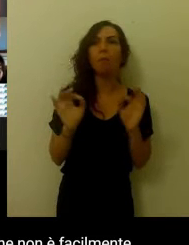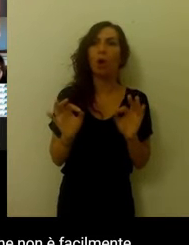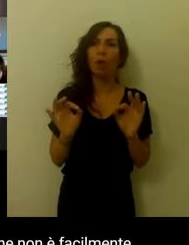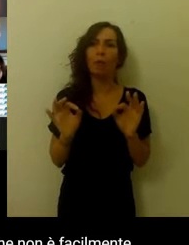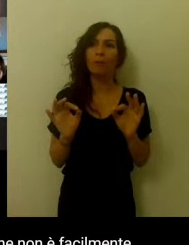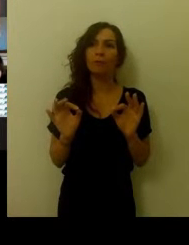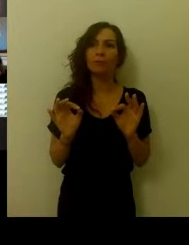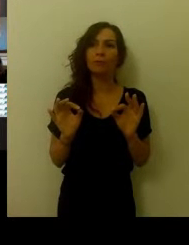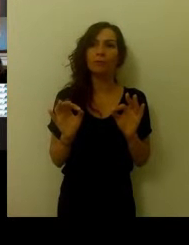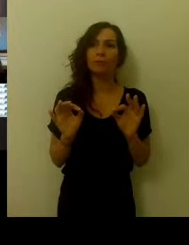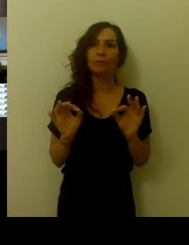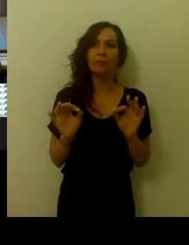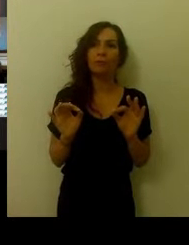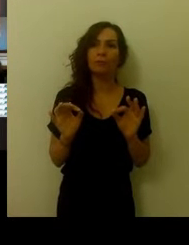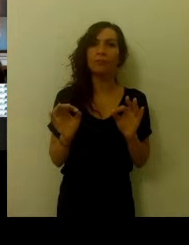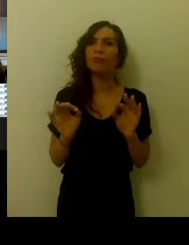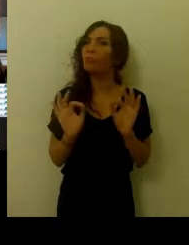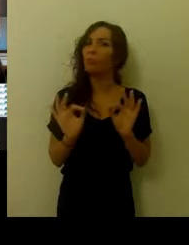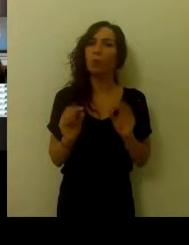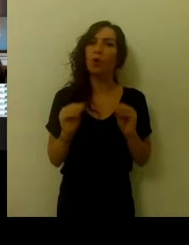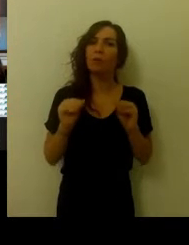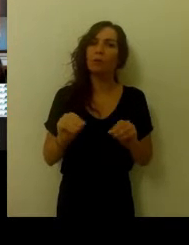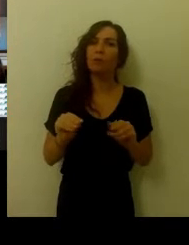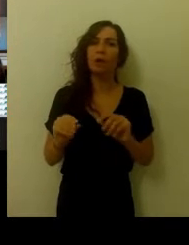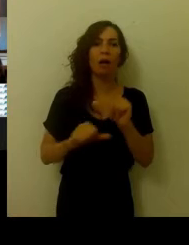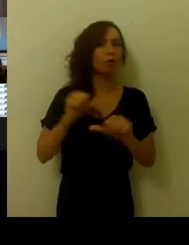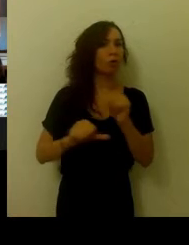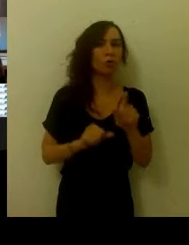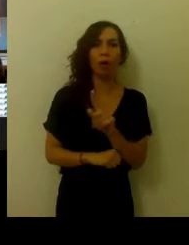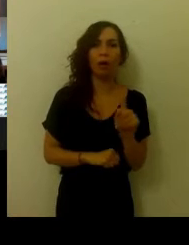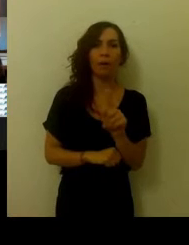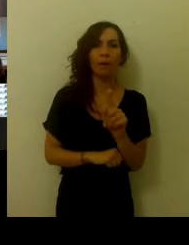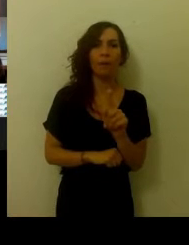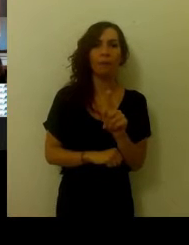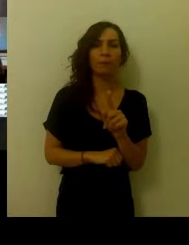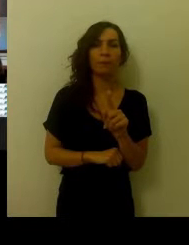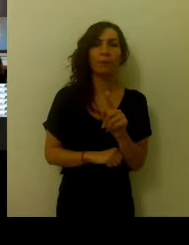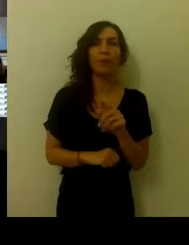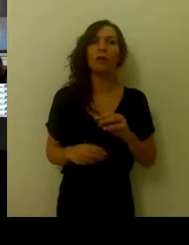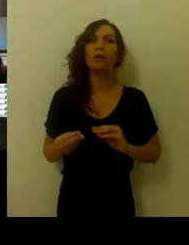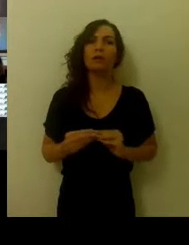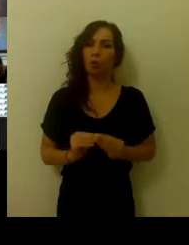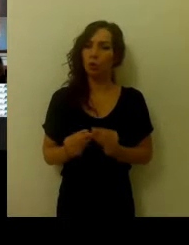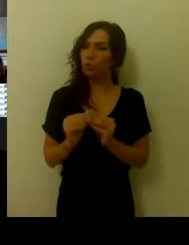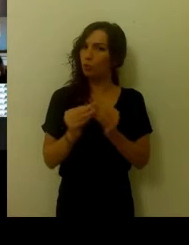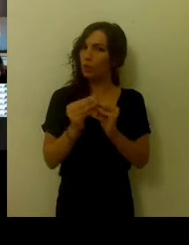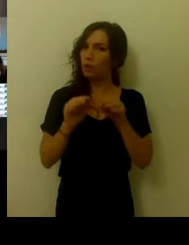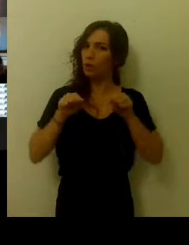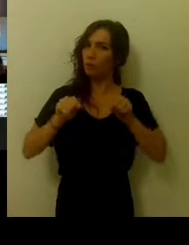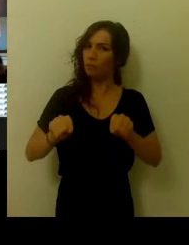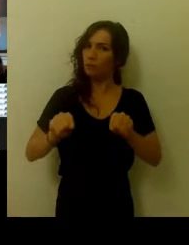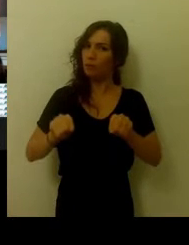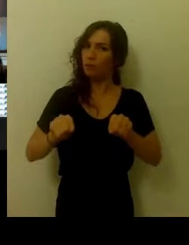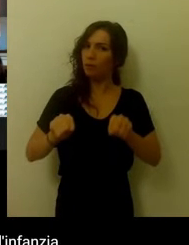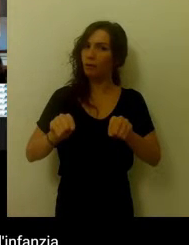che non è facilmente suscettibile di cambiamenti. Quindi così come lo si costruisce, è